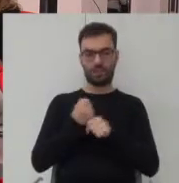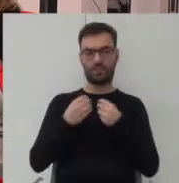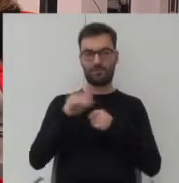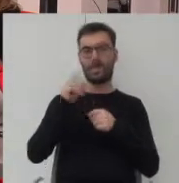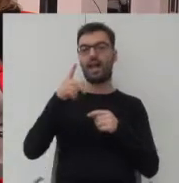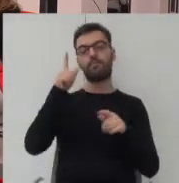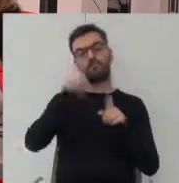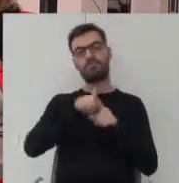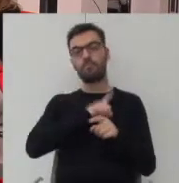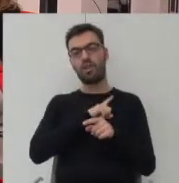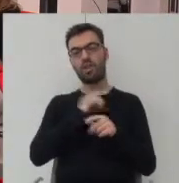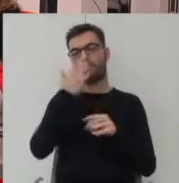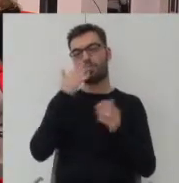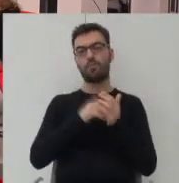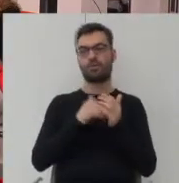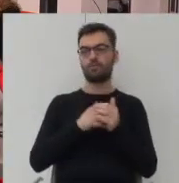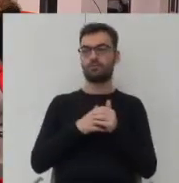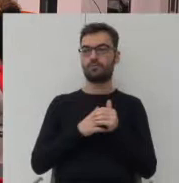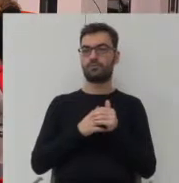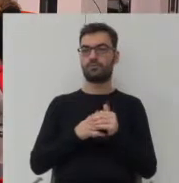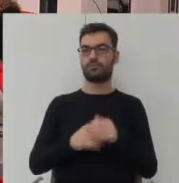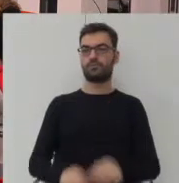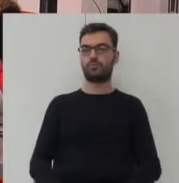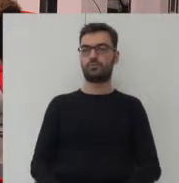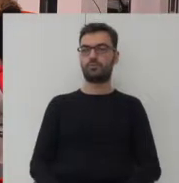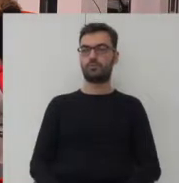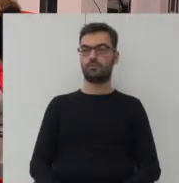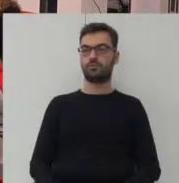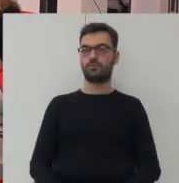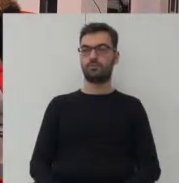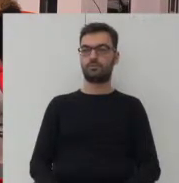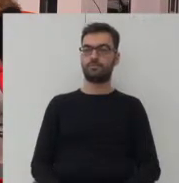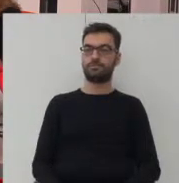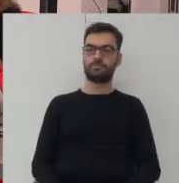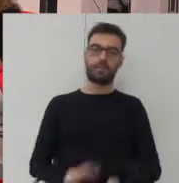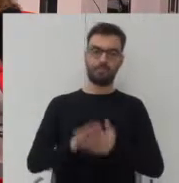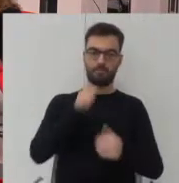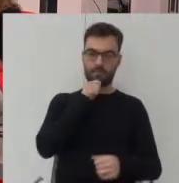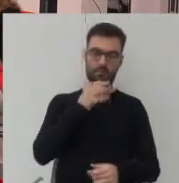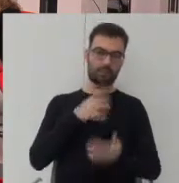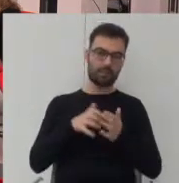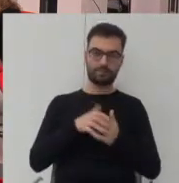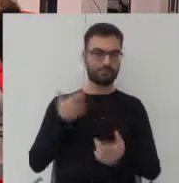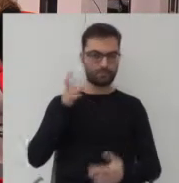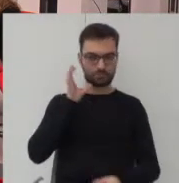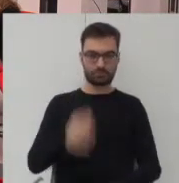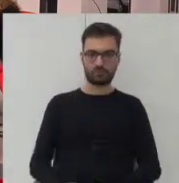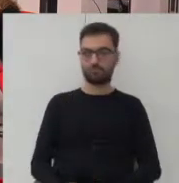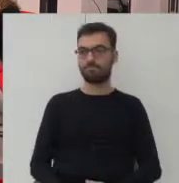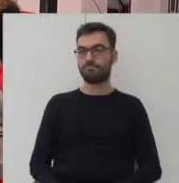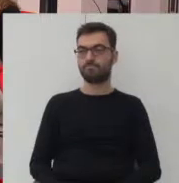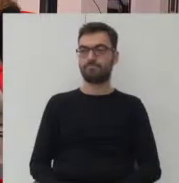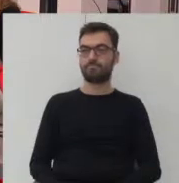potrzeby, czyli… tam również to się bilansowało, bo te grodzone miały wysadną inwensję, ale nie nawet przewyższoną,